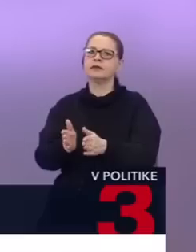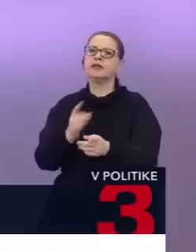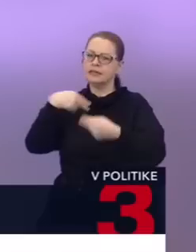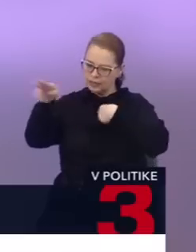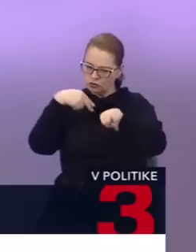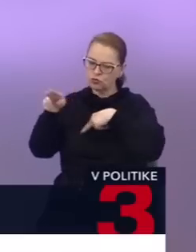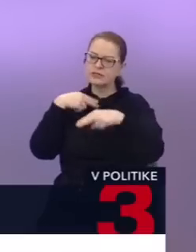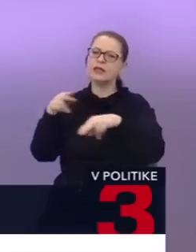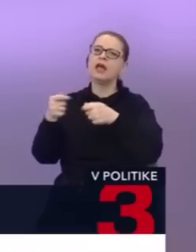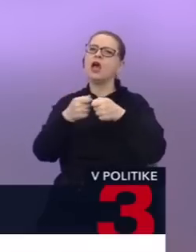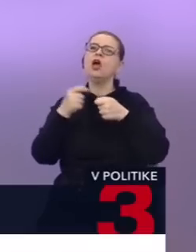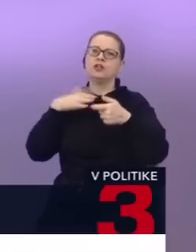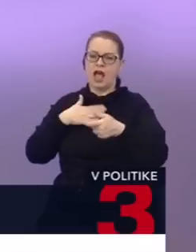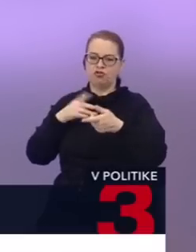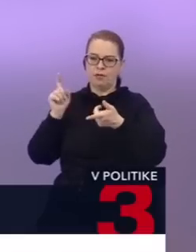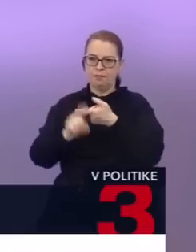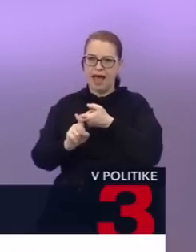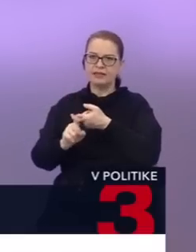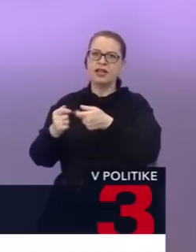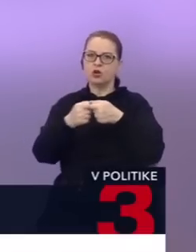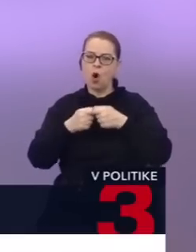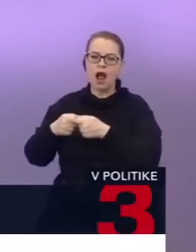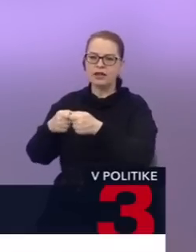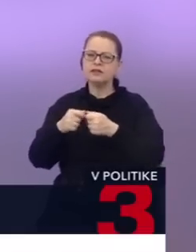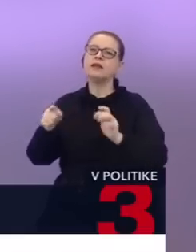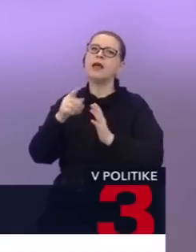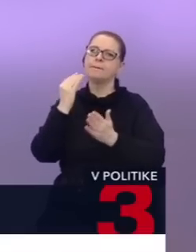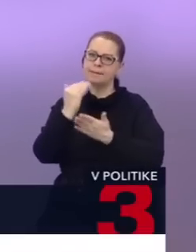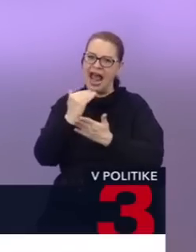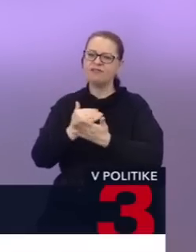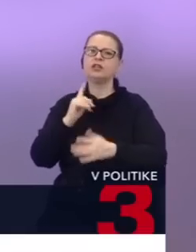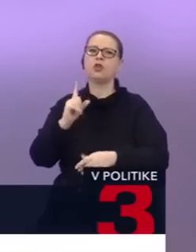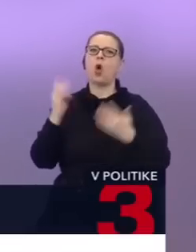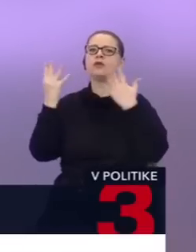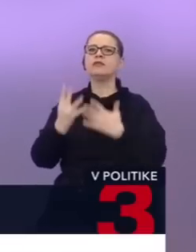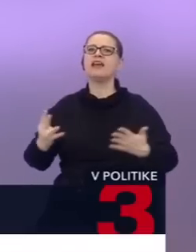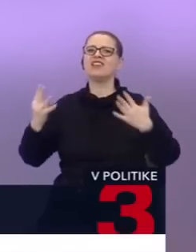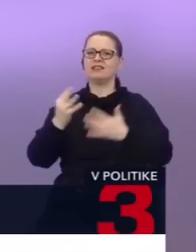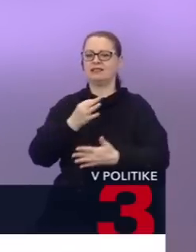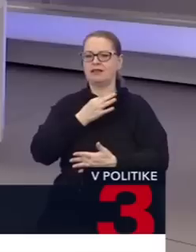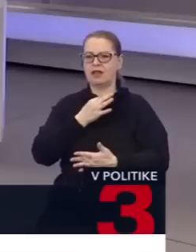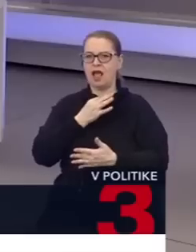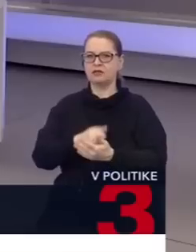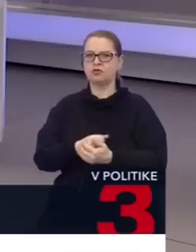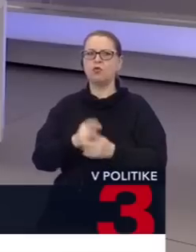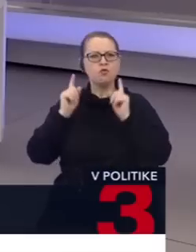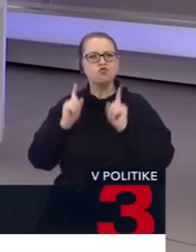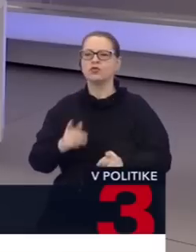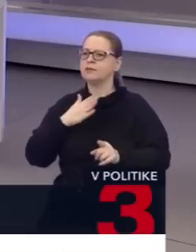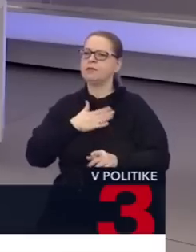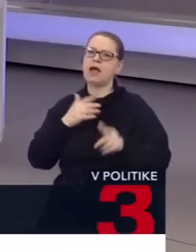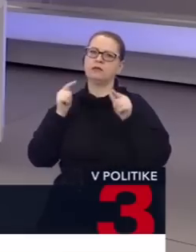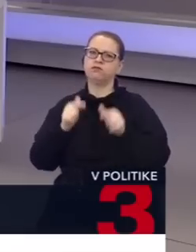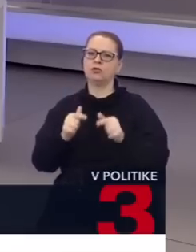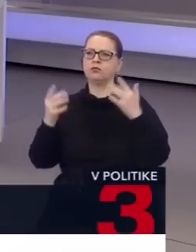partnermi je jedno pravidlo, ktoré musíme rešpektovať, a to je 90 hlasov. Pretože čokoľvek chceme schváliť, musí mať podporu 90 hlasov. A